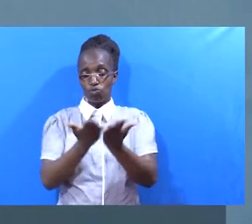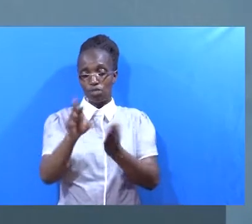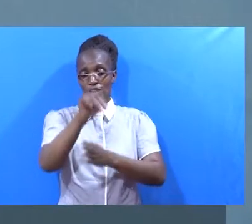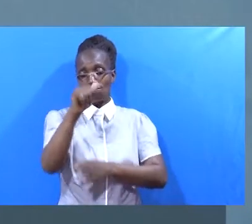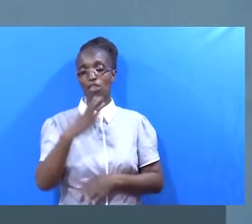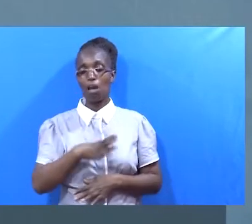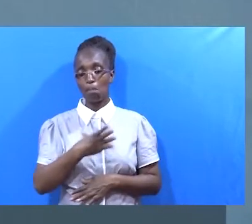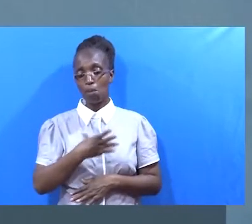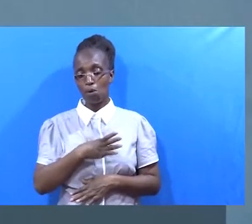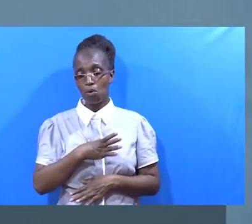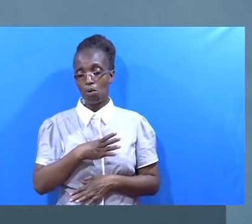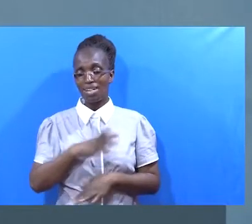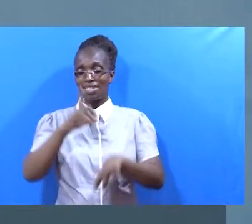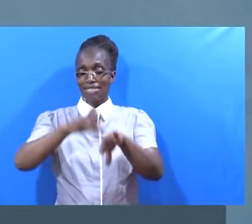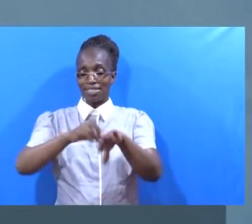ya wengine